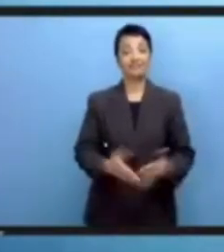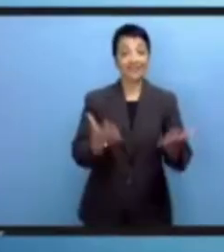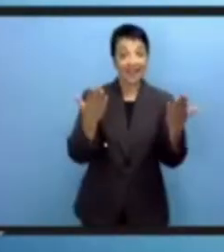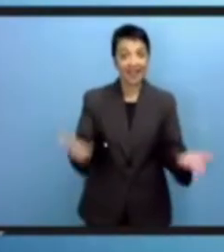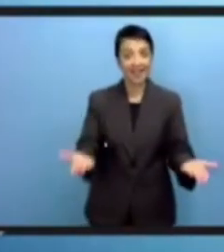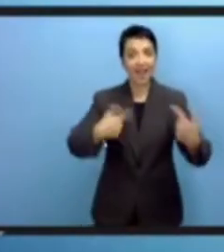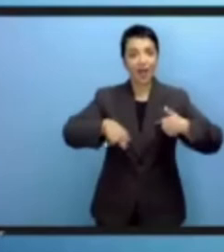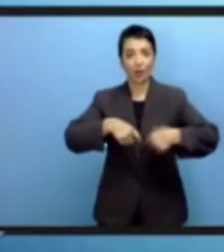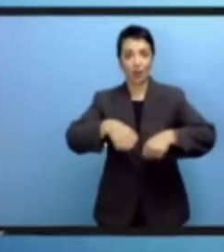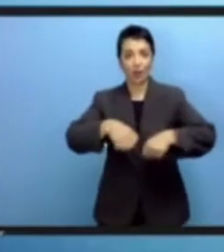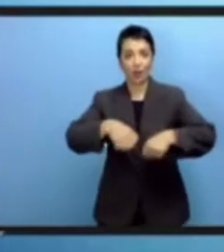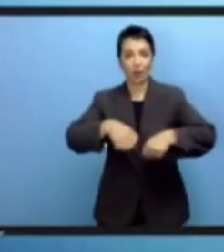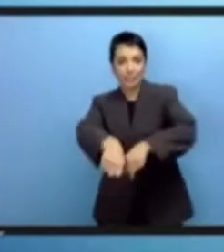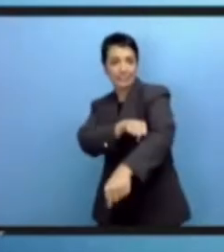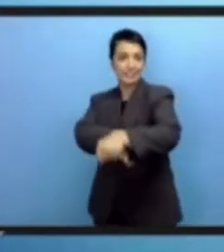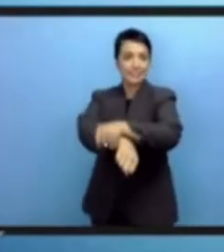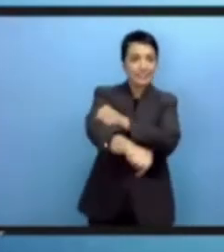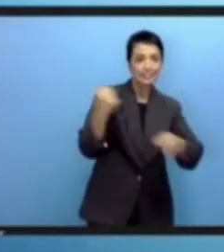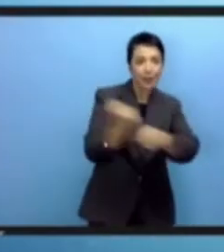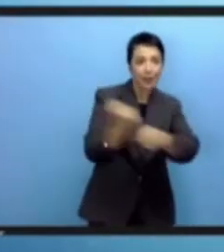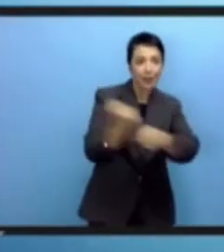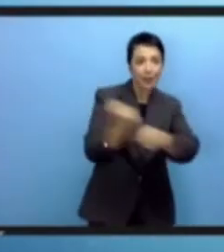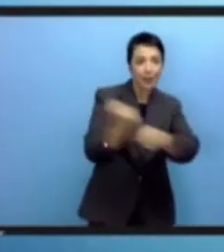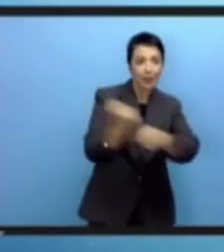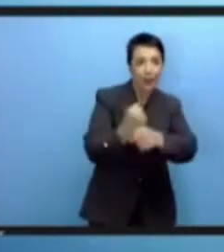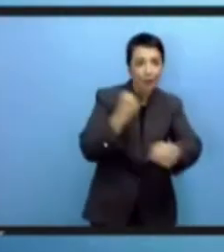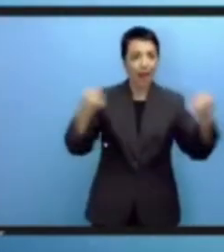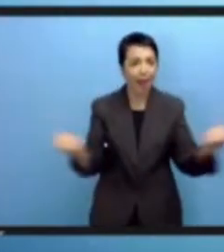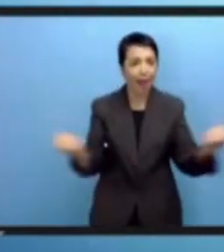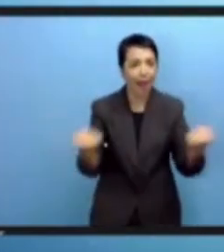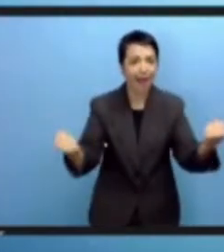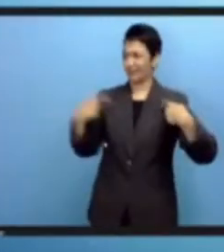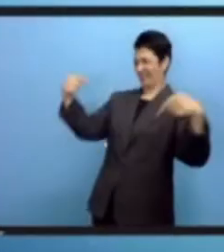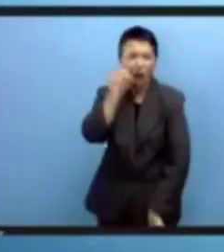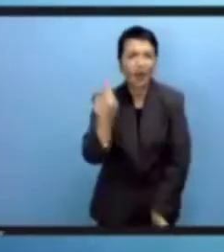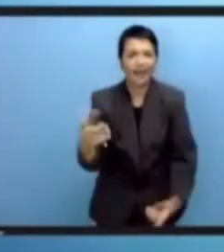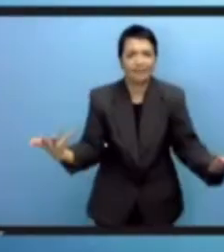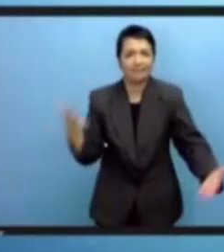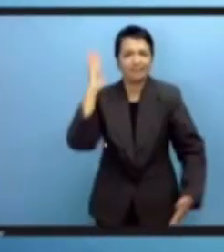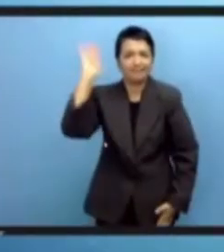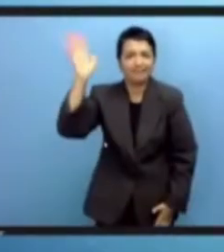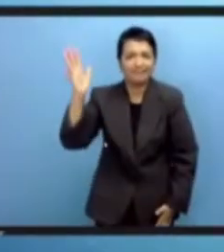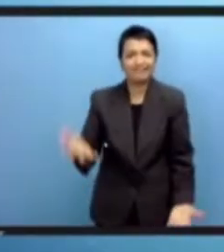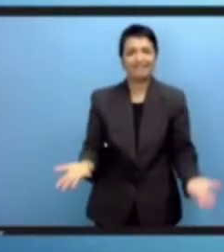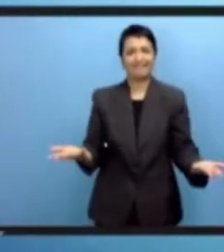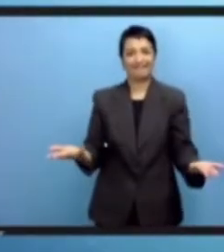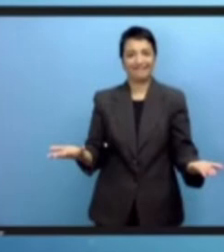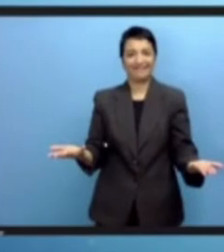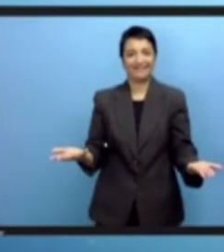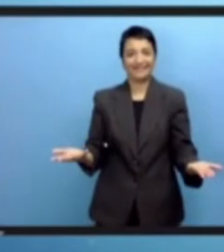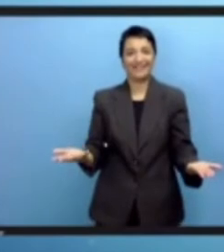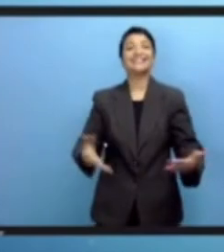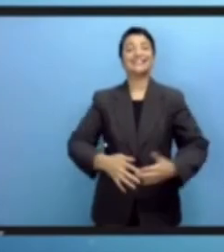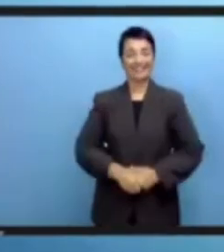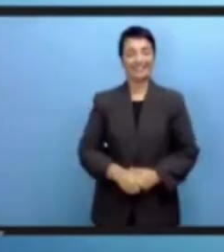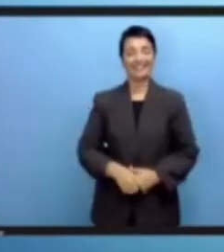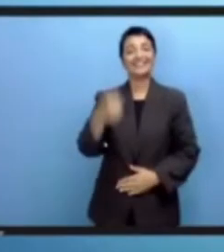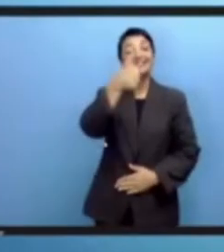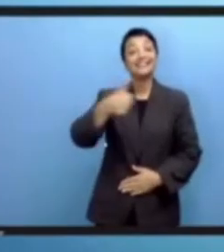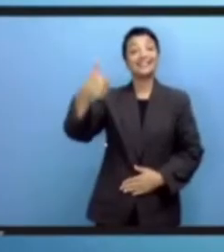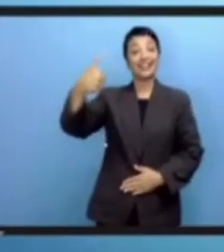قال لنا فينت بأنه ينبغي أن ننكب على العالم فأتسأل لماذا أنا هنا الآن